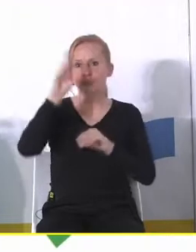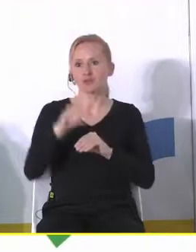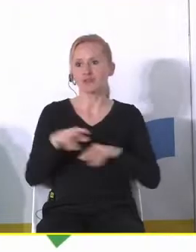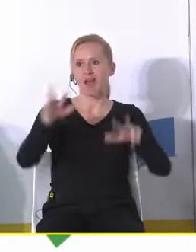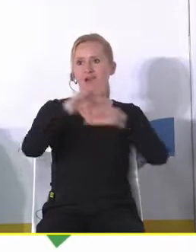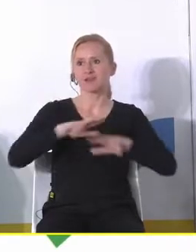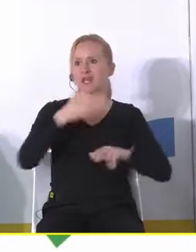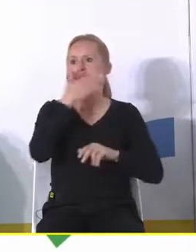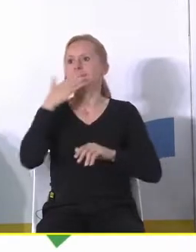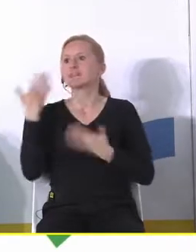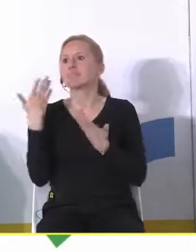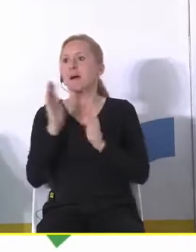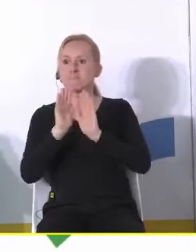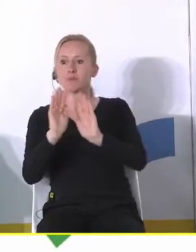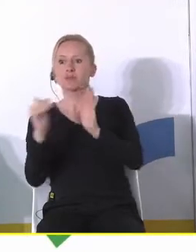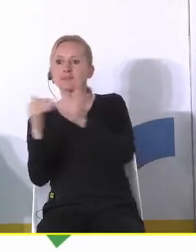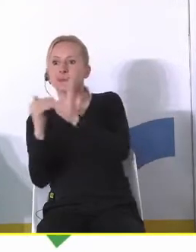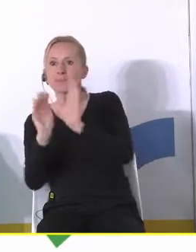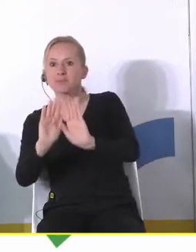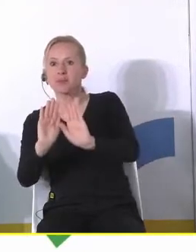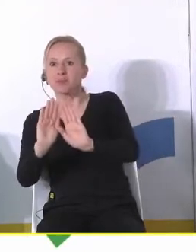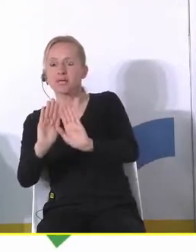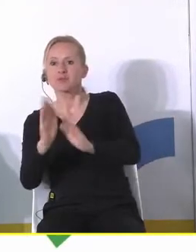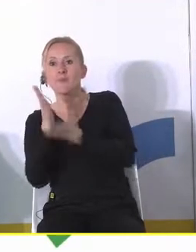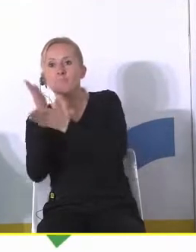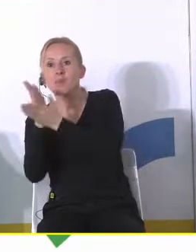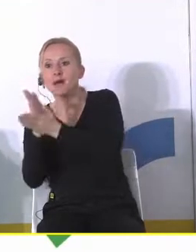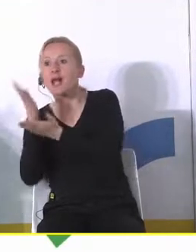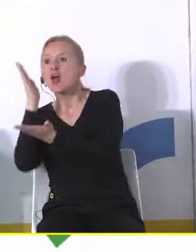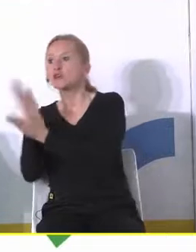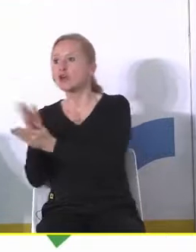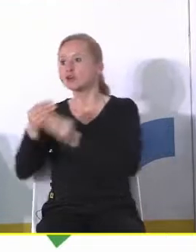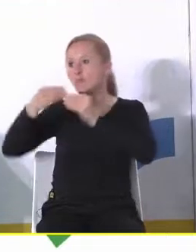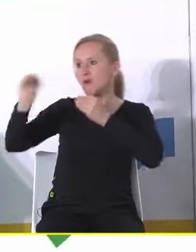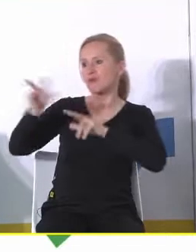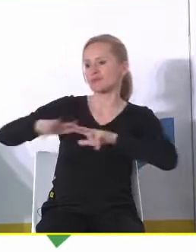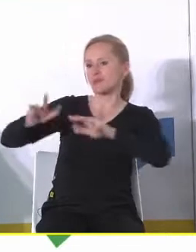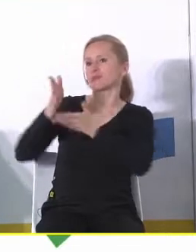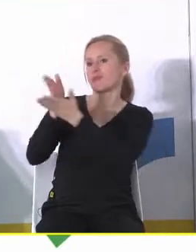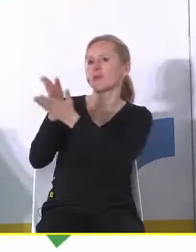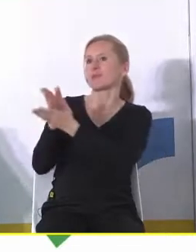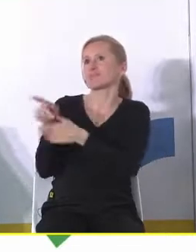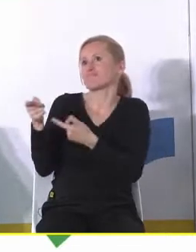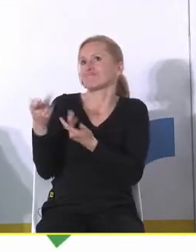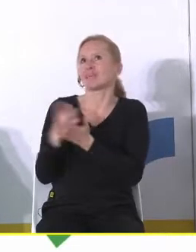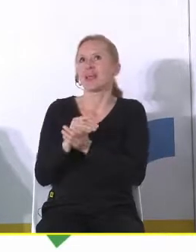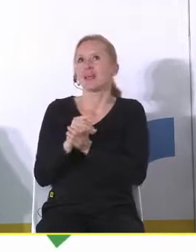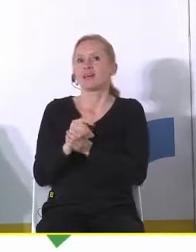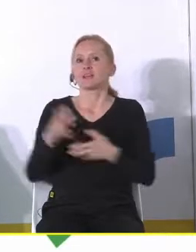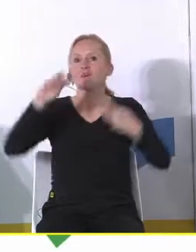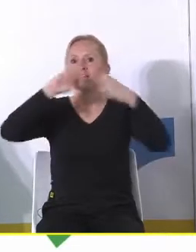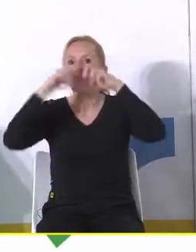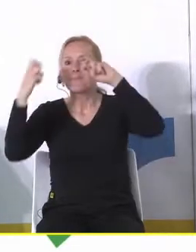nie dbamy o profilaktykę żeby było mniej tych rodzin którym trzeba pomóc tylko dbamy o to żeby było więcej w związku z tym no nakręcamy